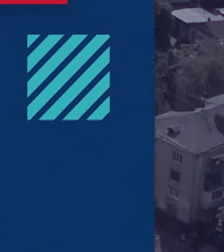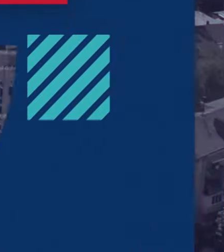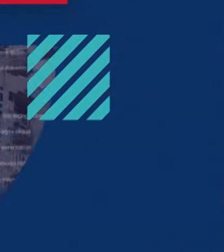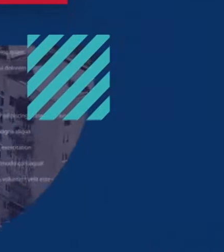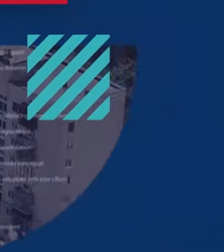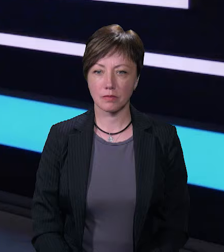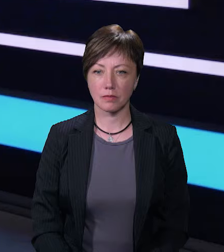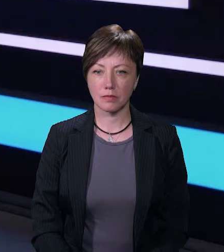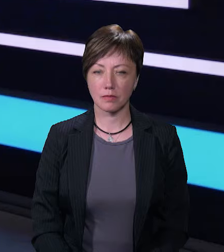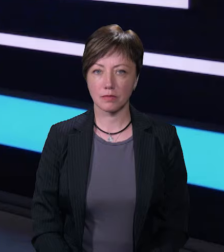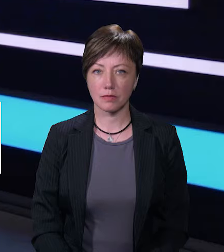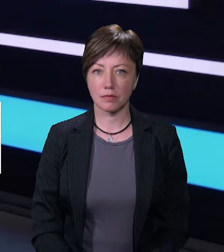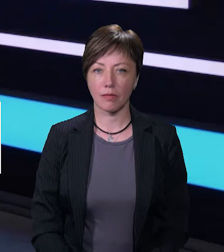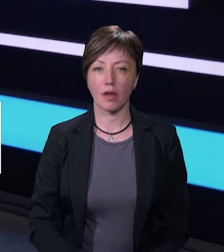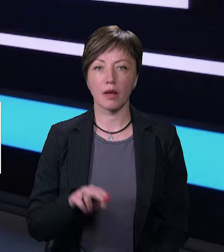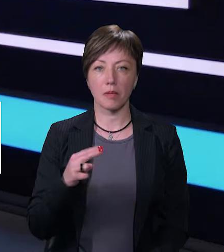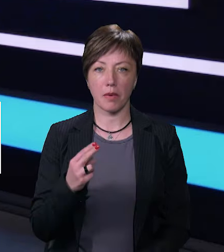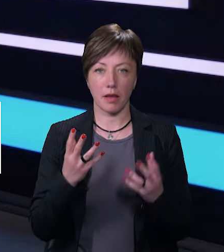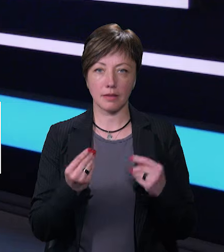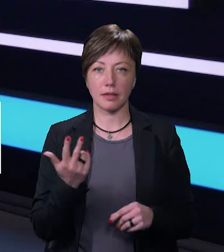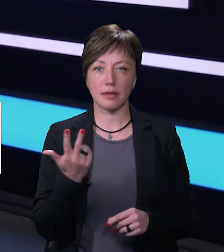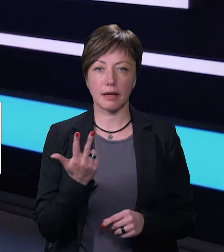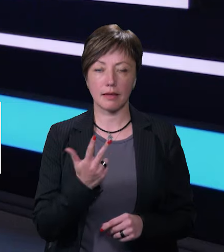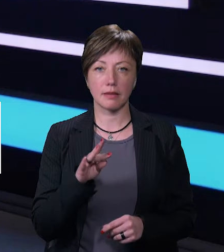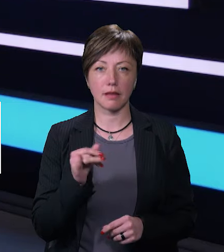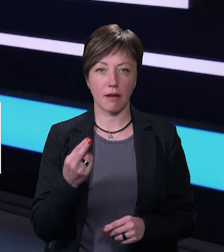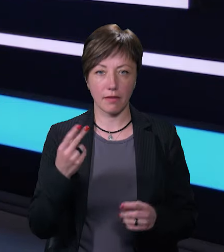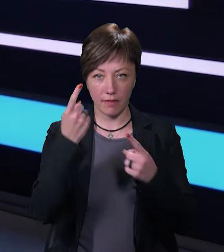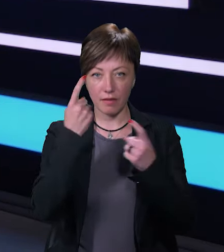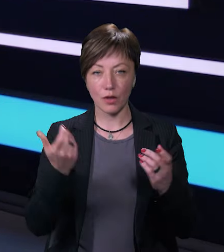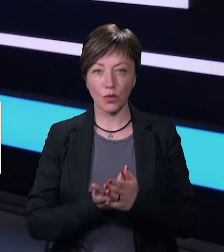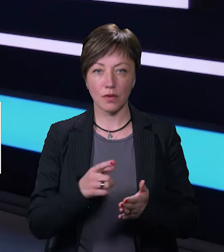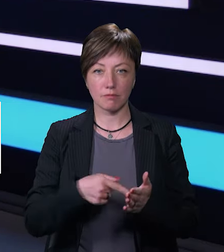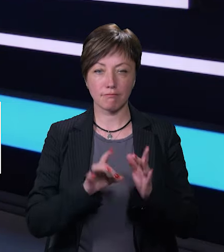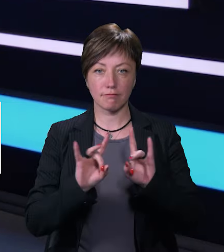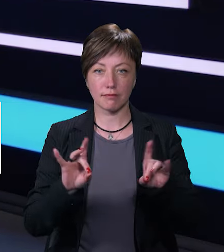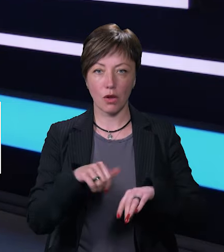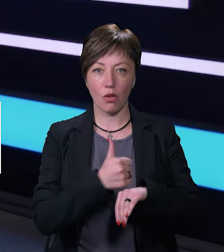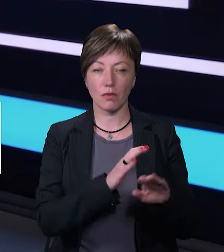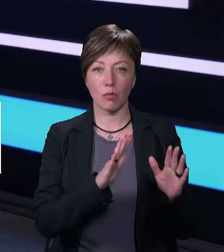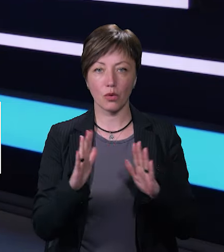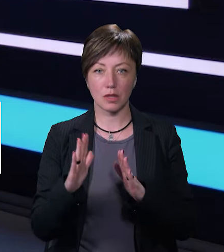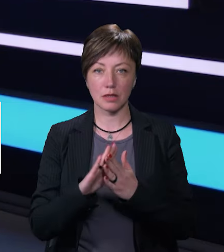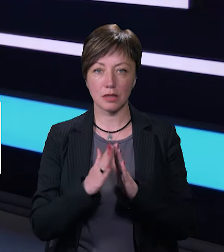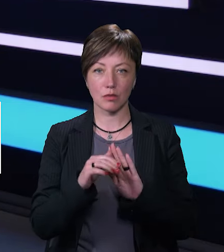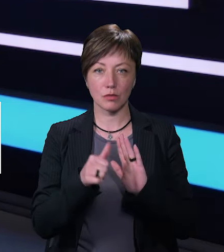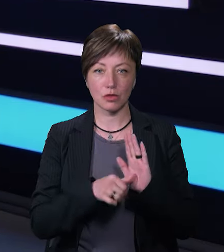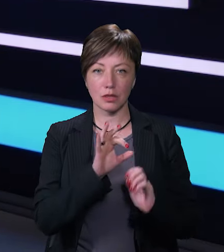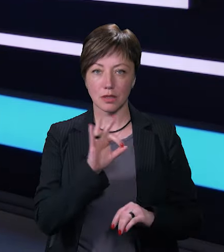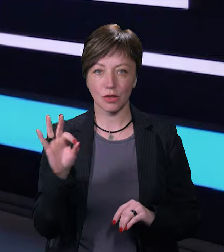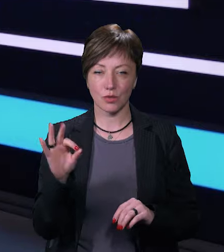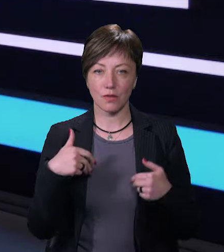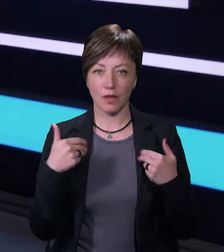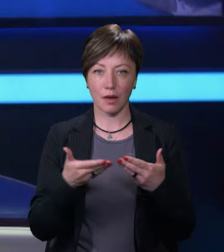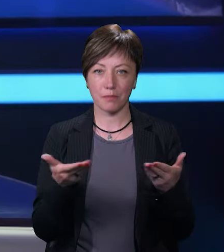Музика П'ятниця, 3 травня, в ефірі новини міста. Розкажемо про головні події станом на 16-ту.